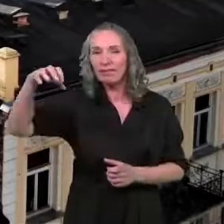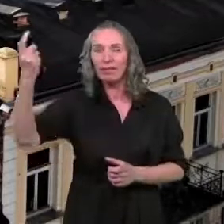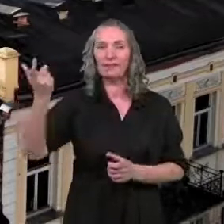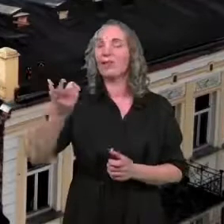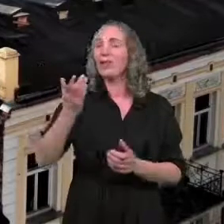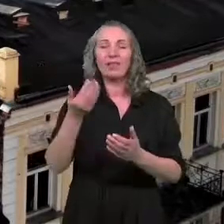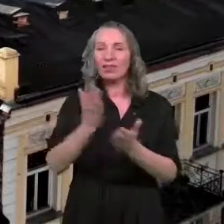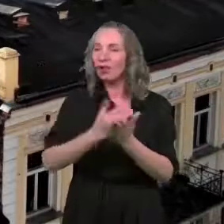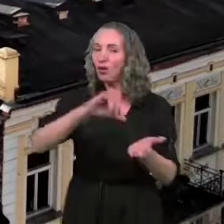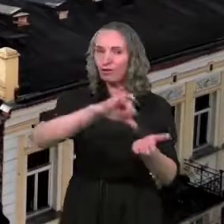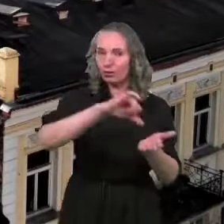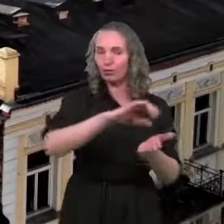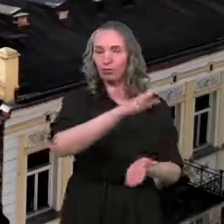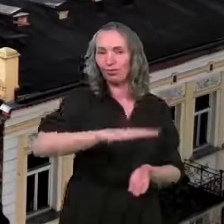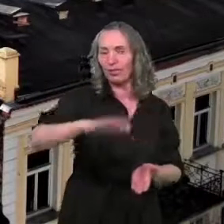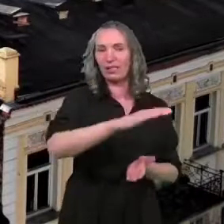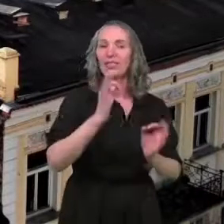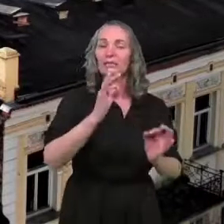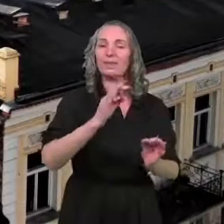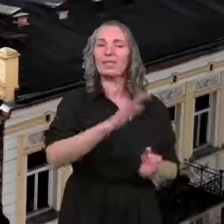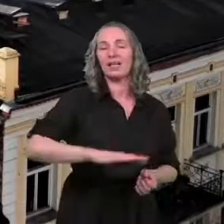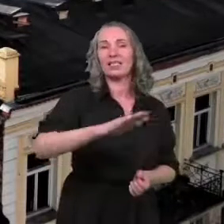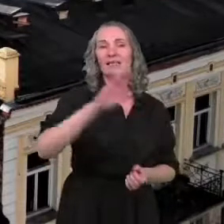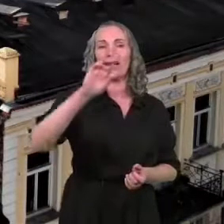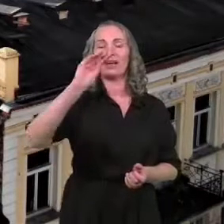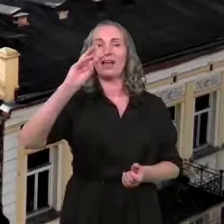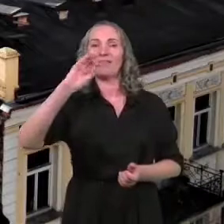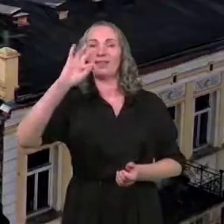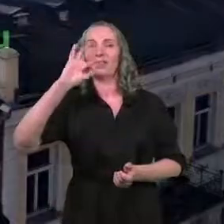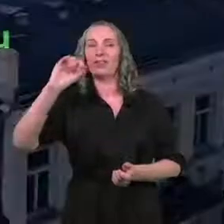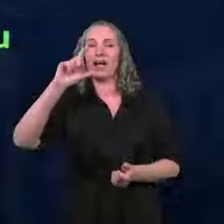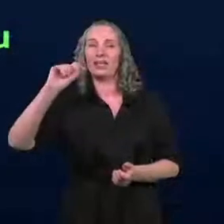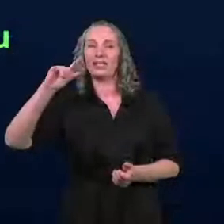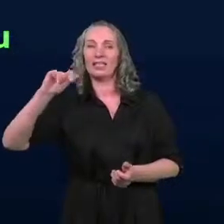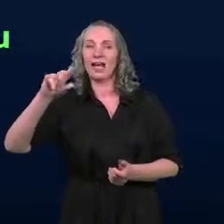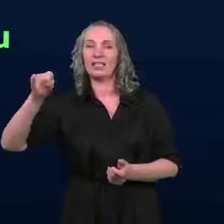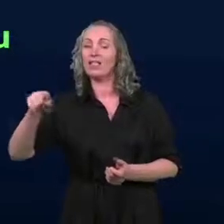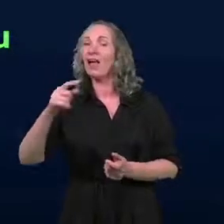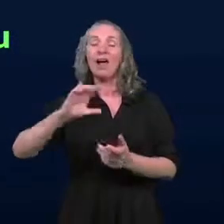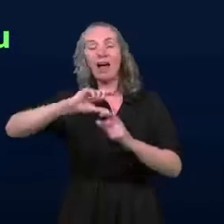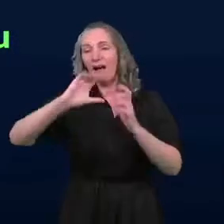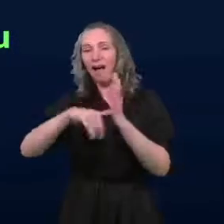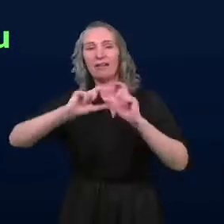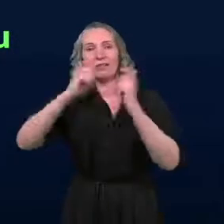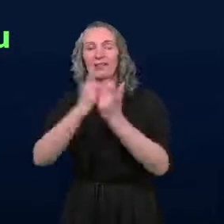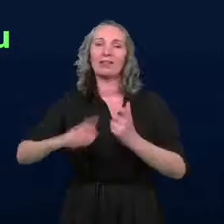tylko w Śródmieściu, w specjalnej strefie rewitalizacyjnej, ale także i w całym mieście. Dlatego też ten program